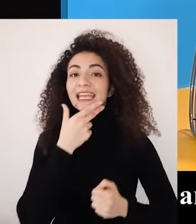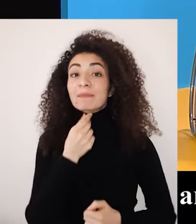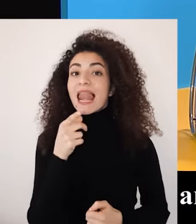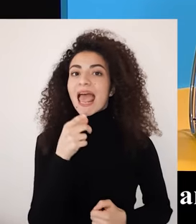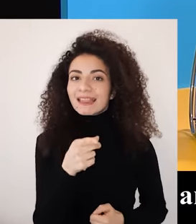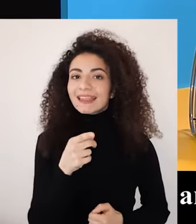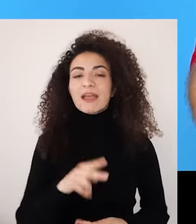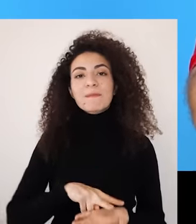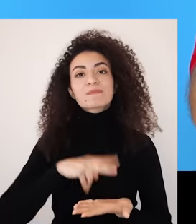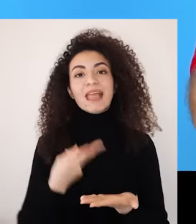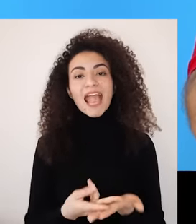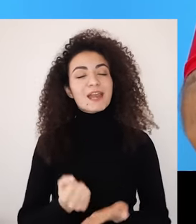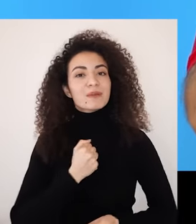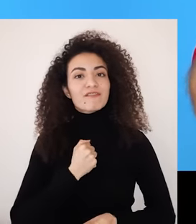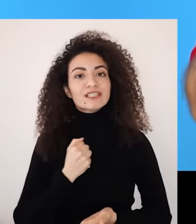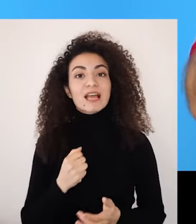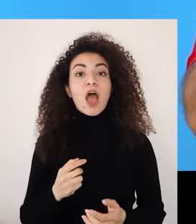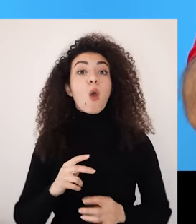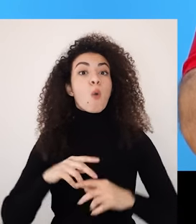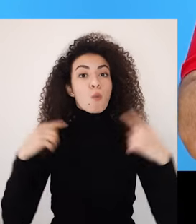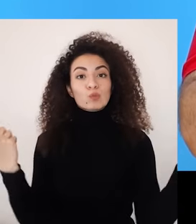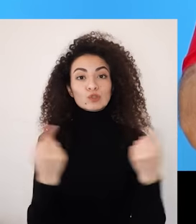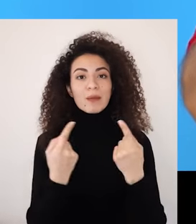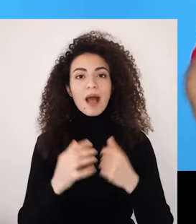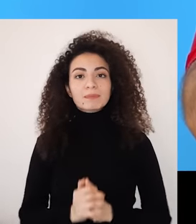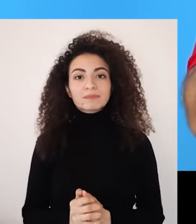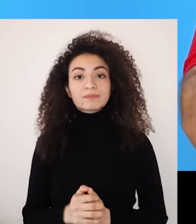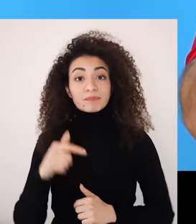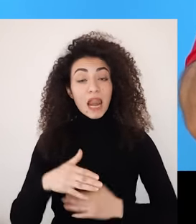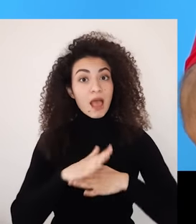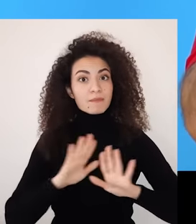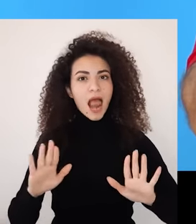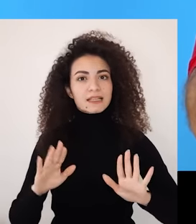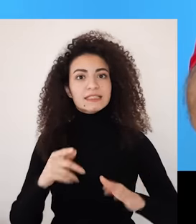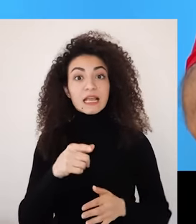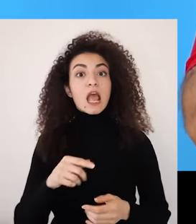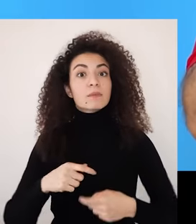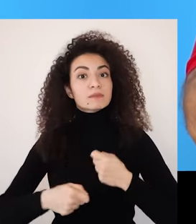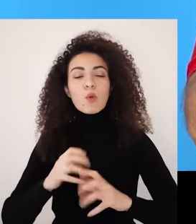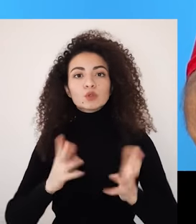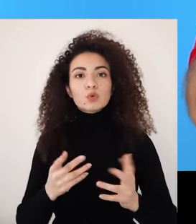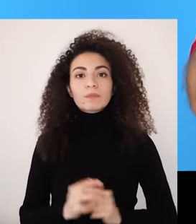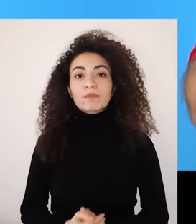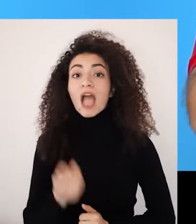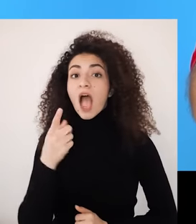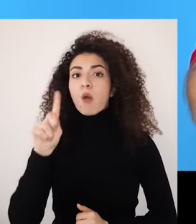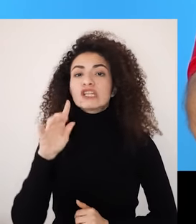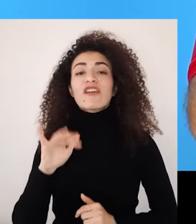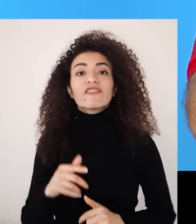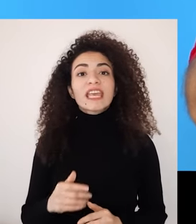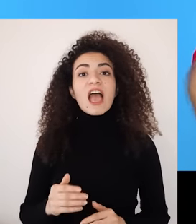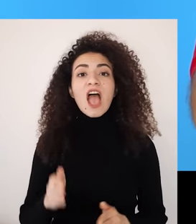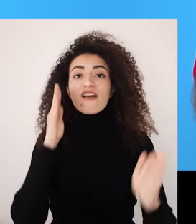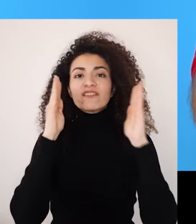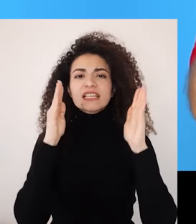مسارتنا سوا بشكرك على اهتمامك والتزامك معنا نحن نعتبر موظبتك تعبير عن أملك الفاعل بأحداث